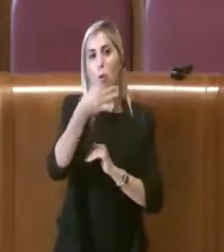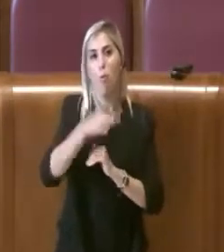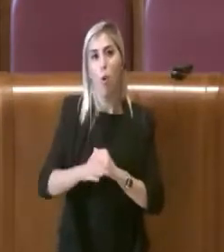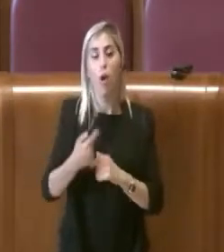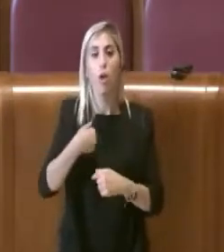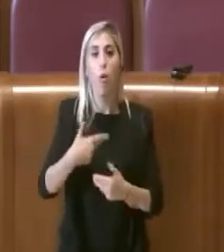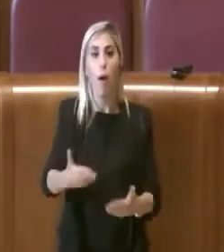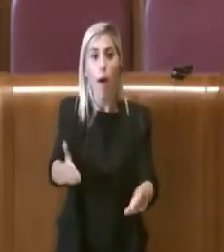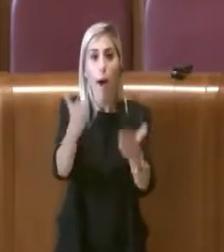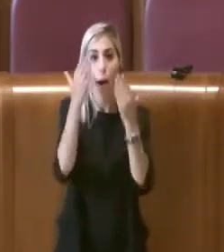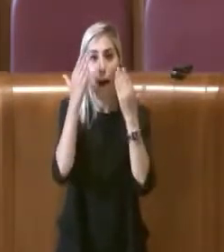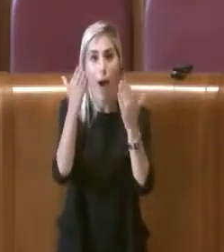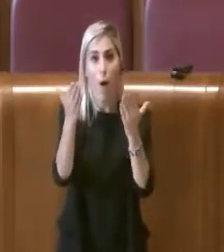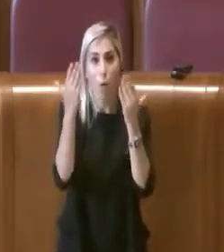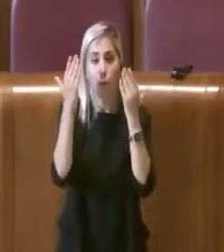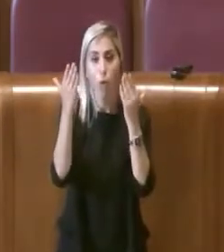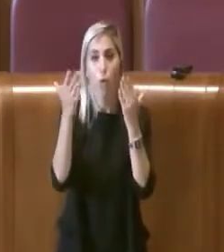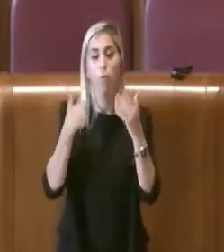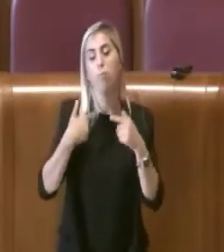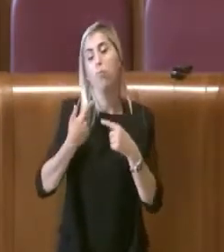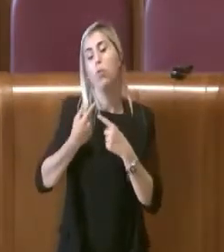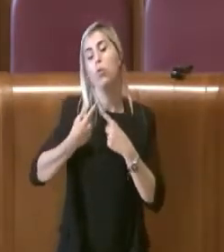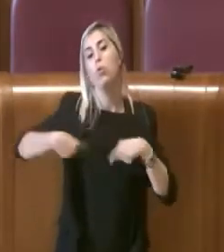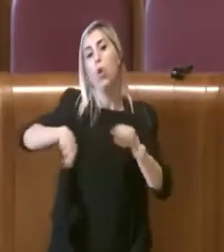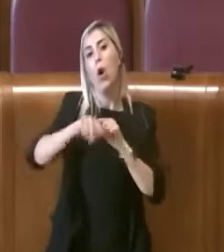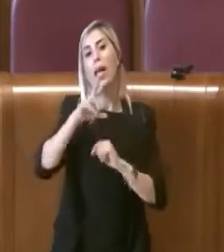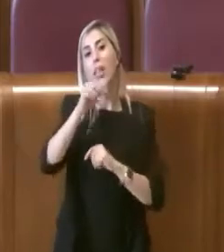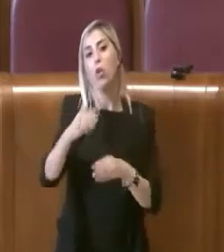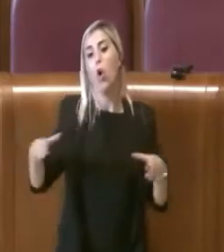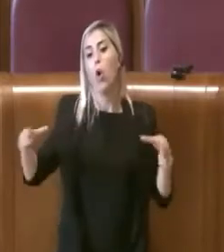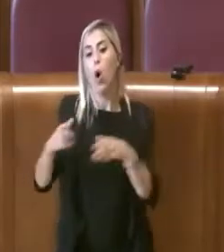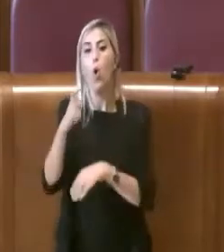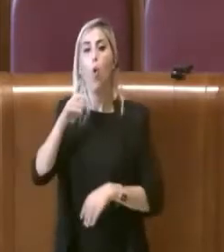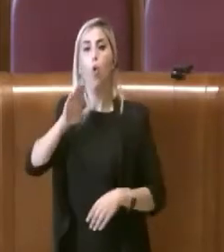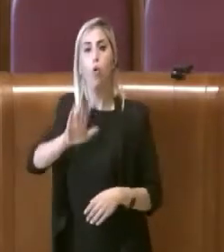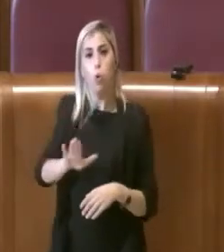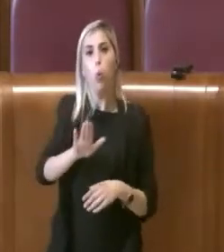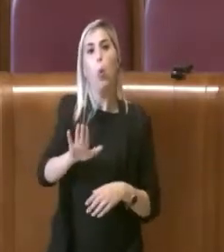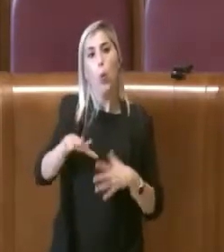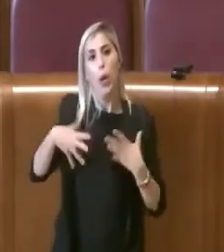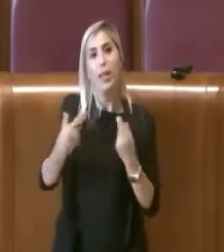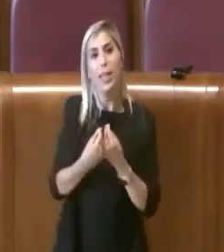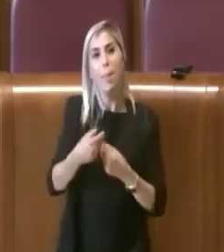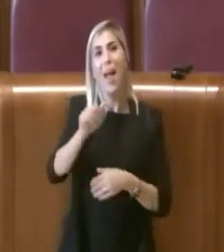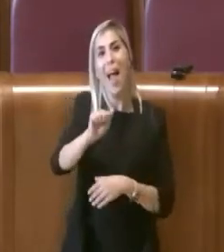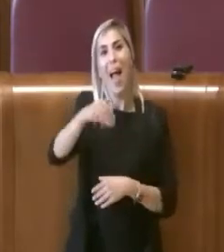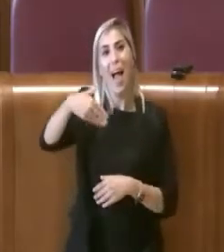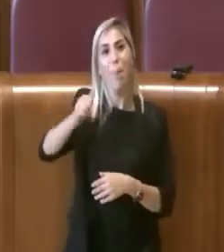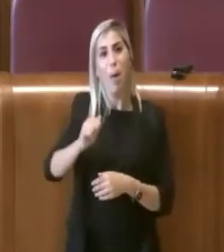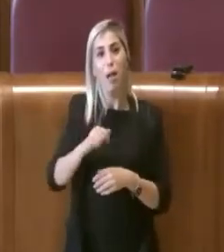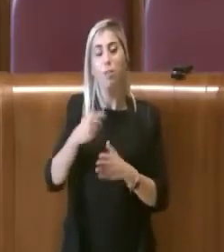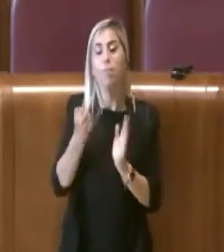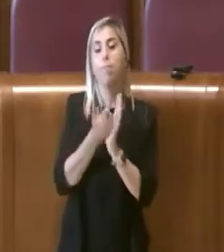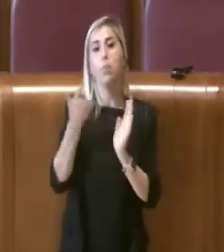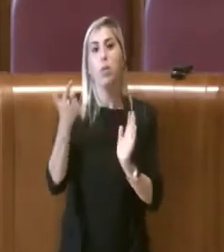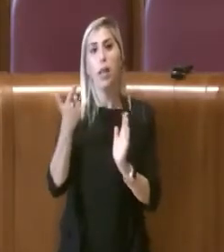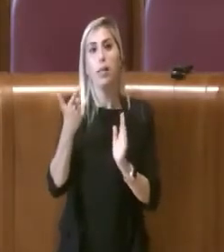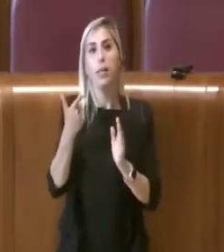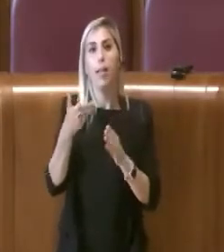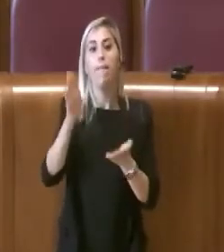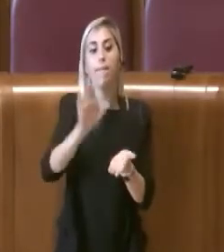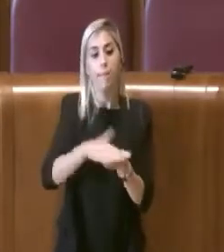auguro che, ne abbiamo parlato una volta in una commissione cultura insieme a Dama, dell'importanza di